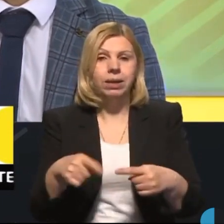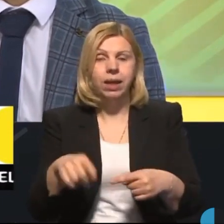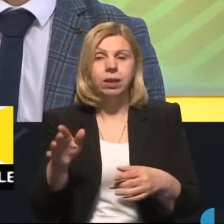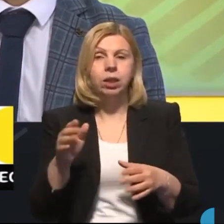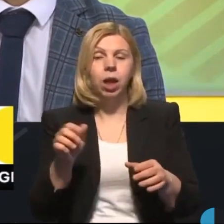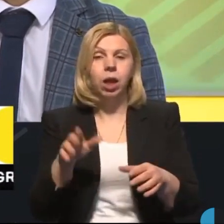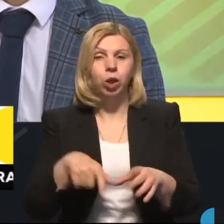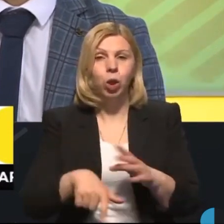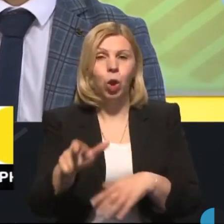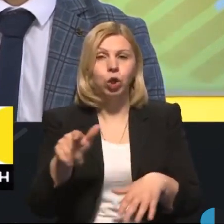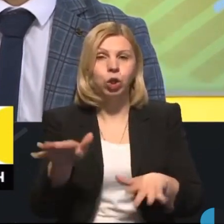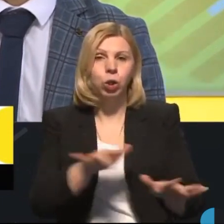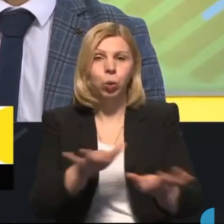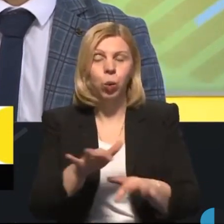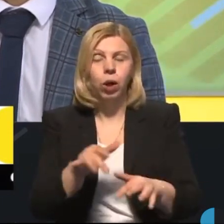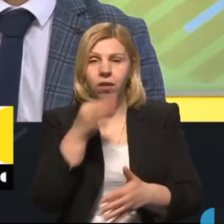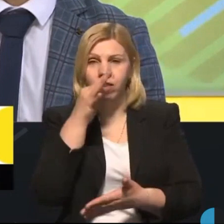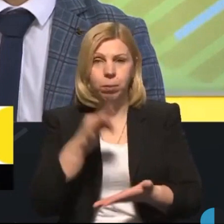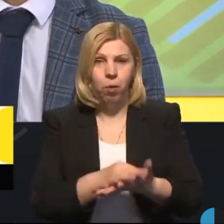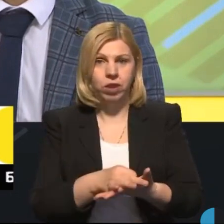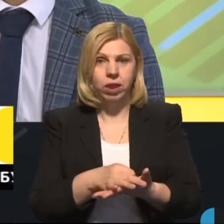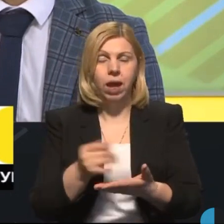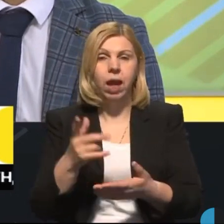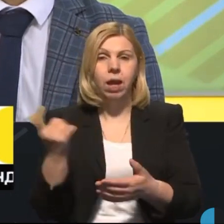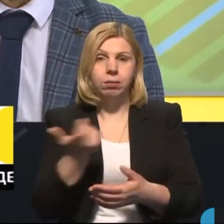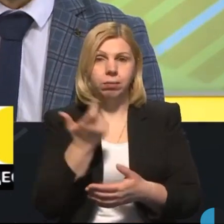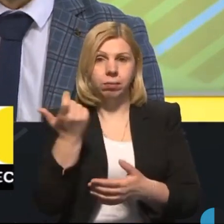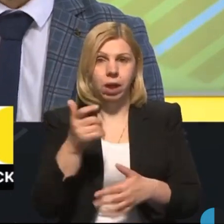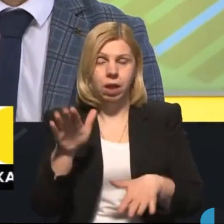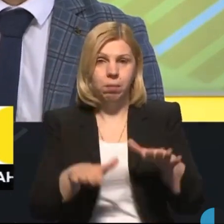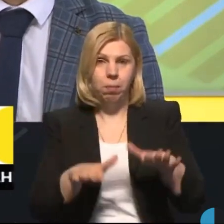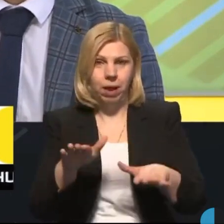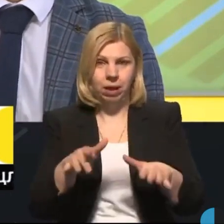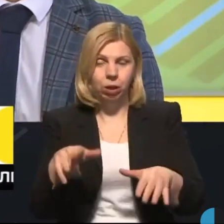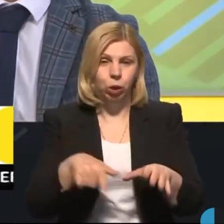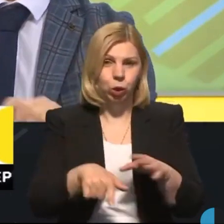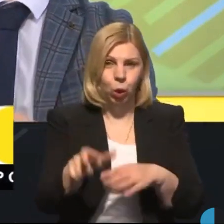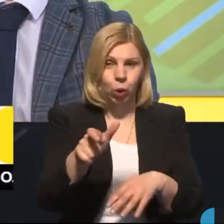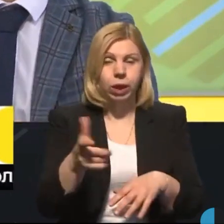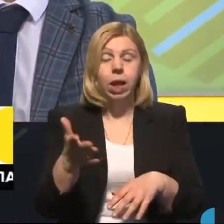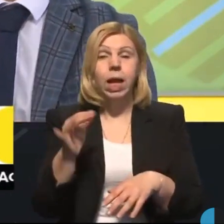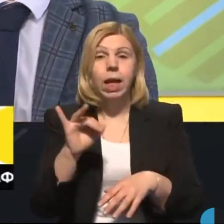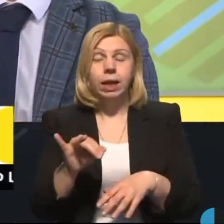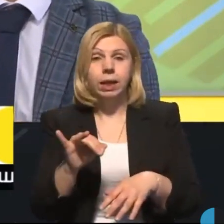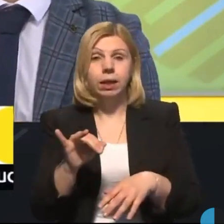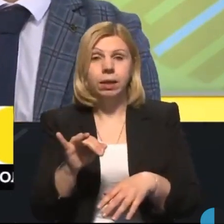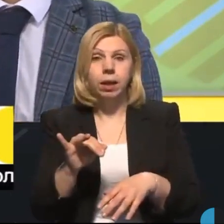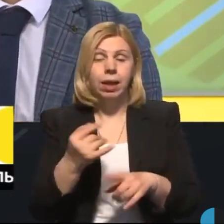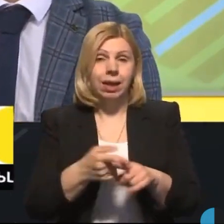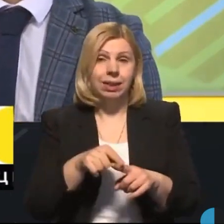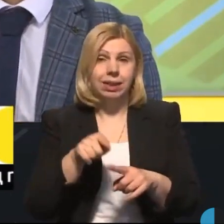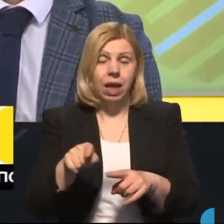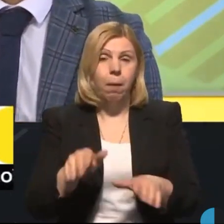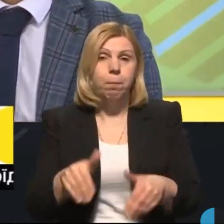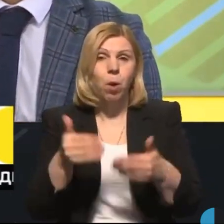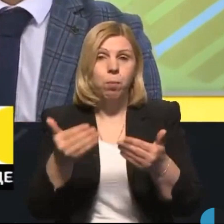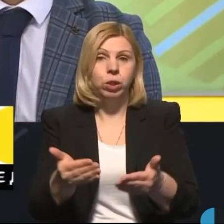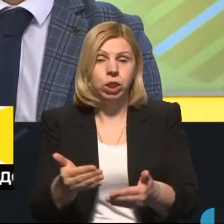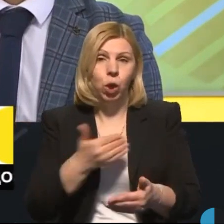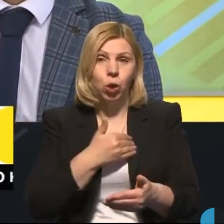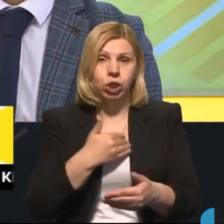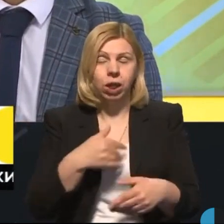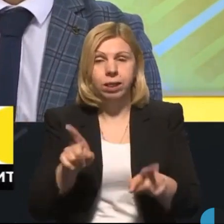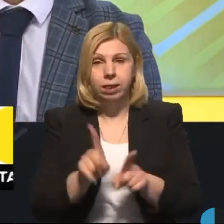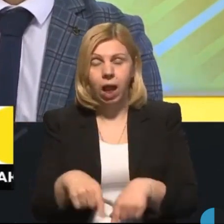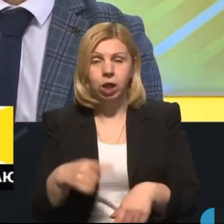руху – це відповідальність, перш за все, власників і балансу утримувачів доріг. І от саме пропозиції, хоча ми